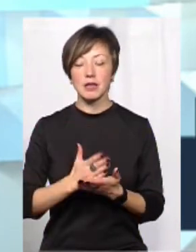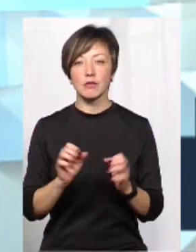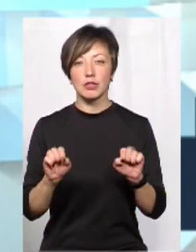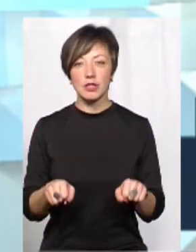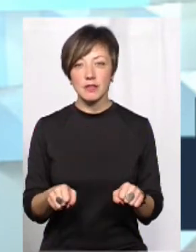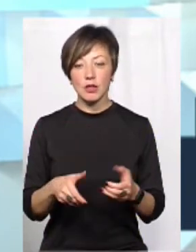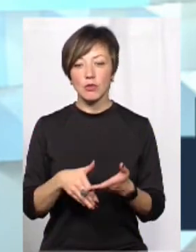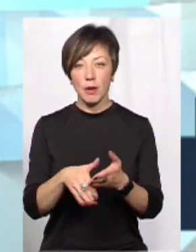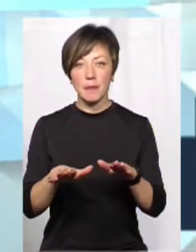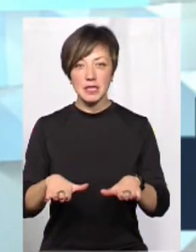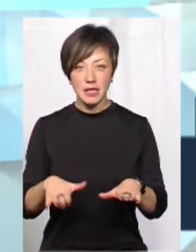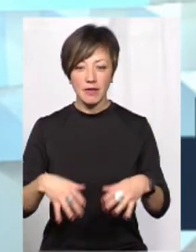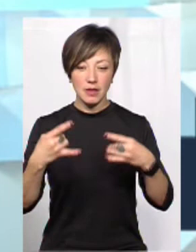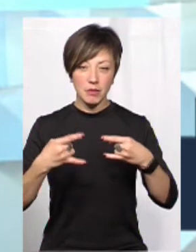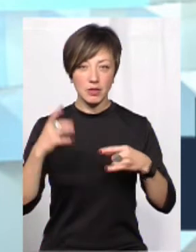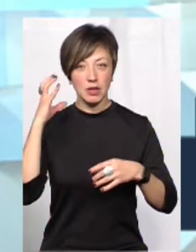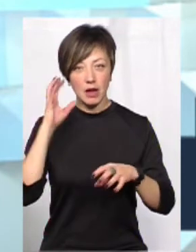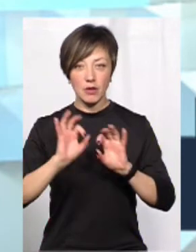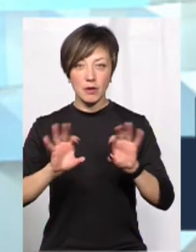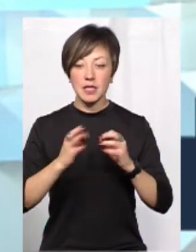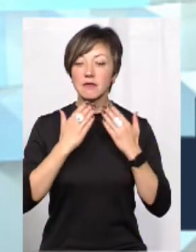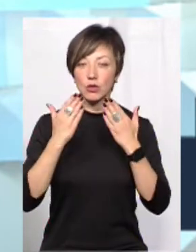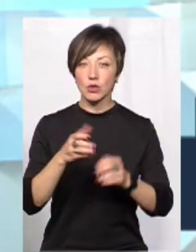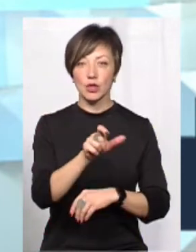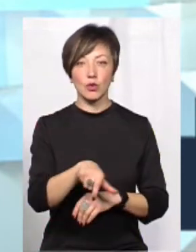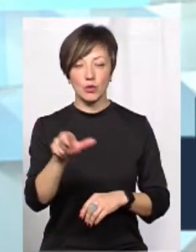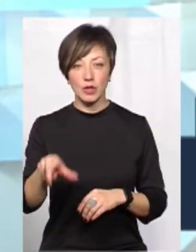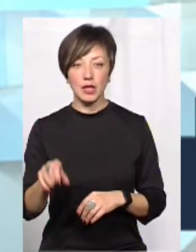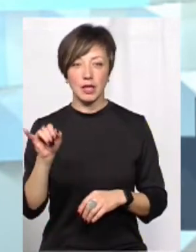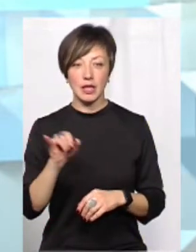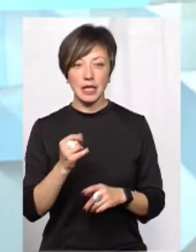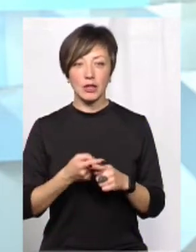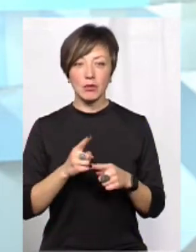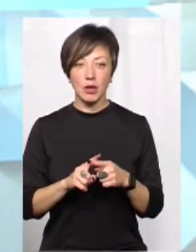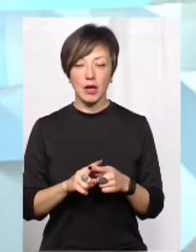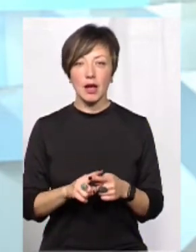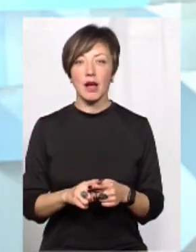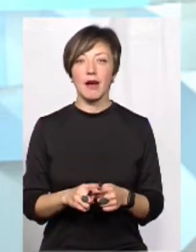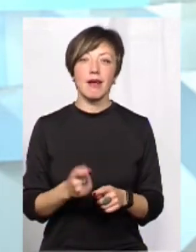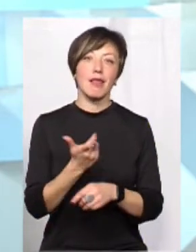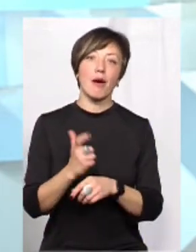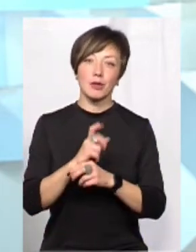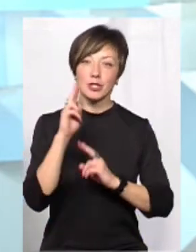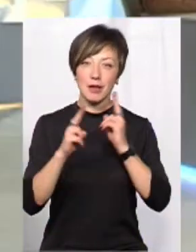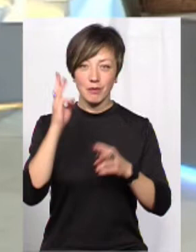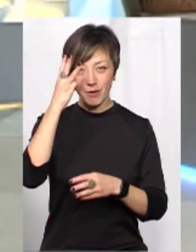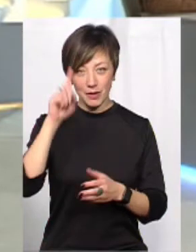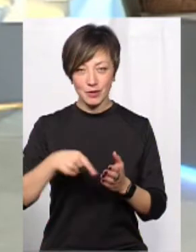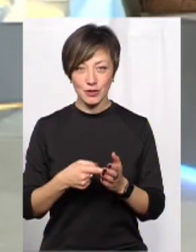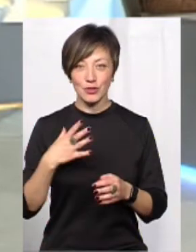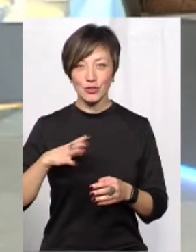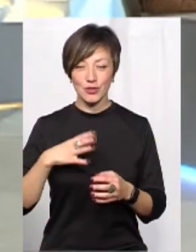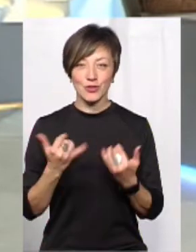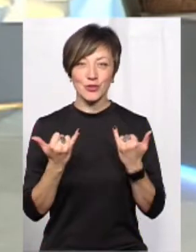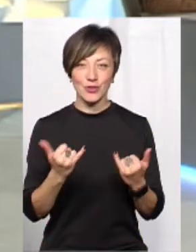можливість за допомогою місцевих засобів масової інформації звернутися до мешканців. Тому пік скарг по Хмельницькому ми